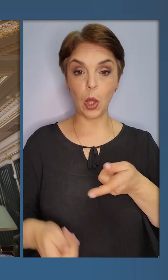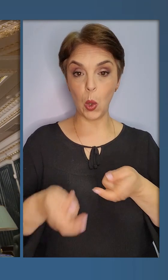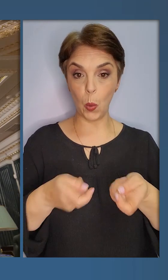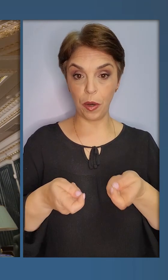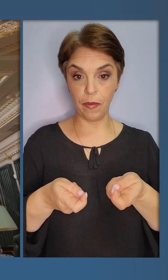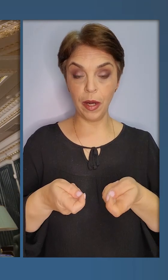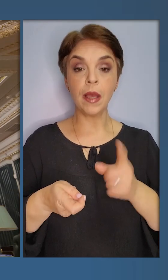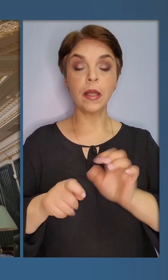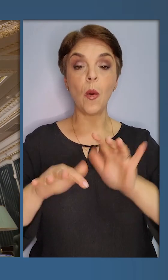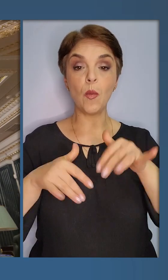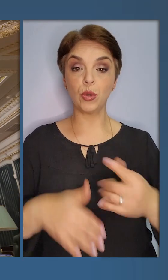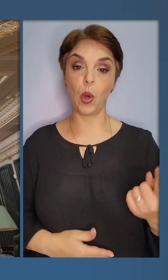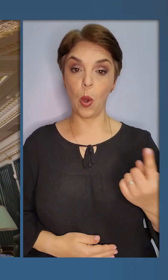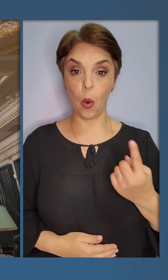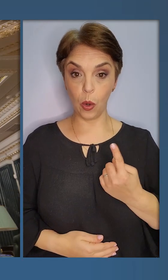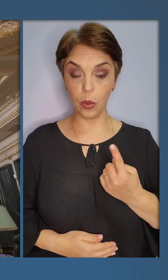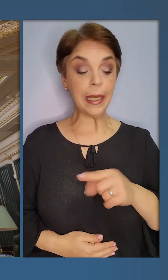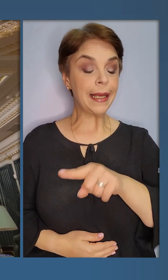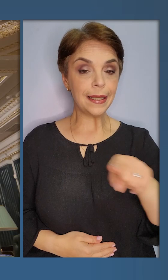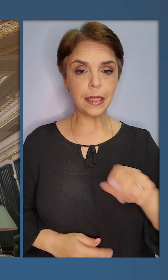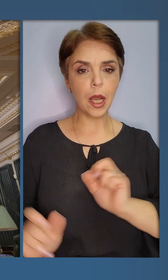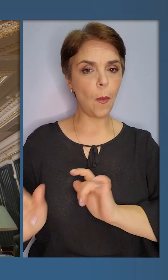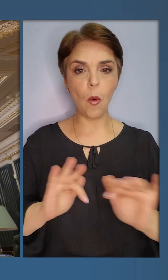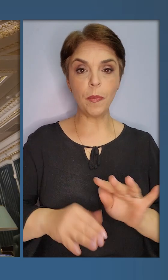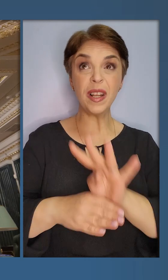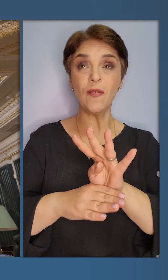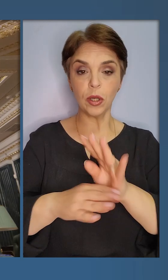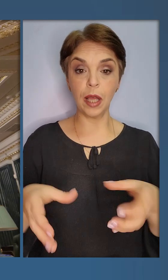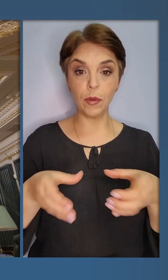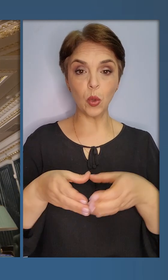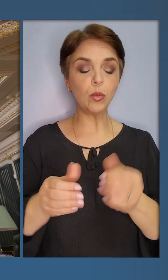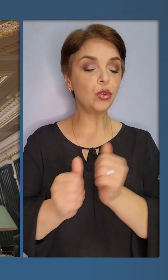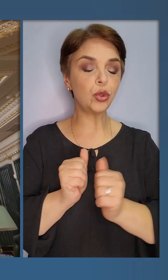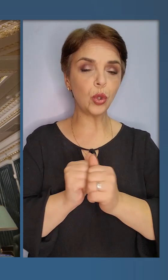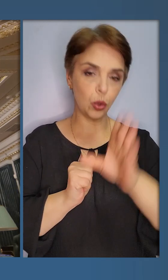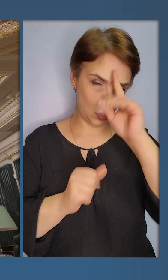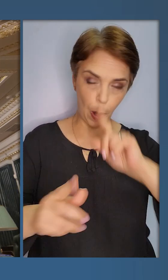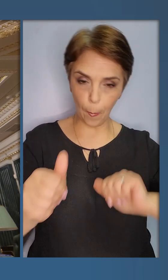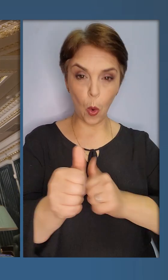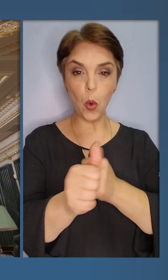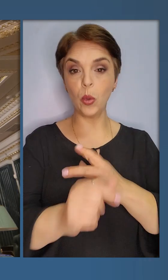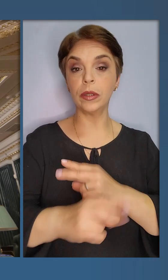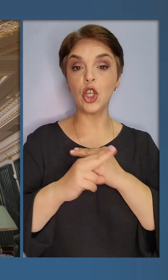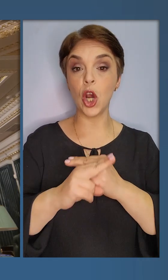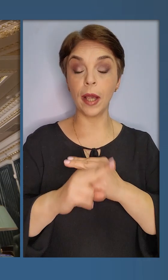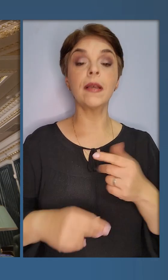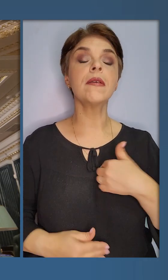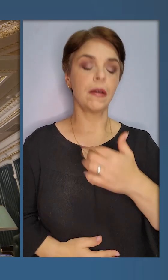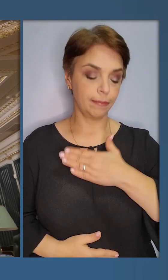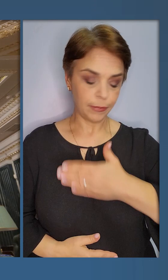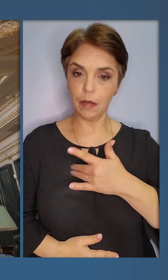регіонального управління та морської охорони. Їх мобільні вагневі групи щоночі полюють на шахеди.